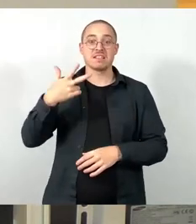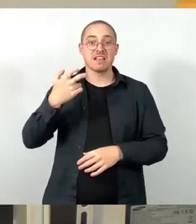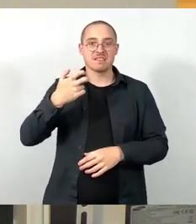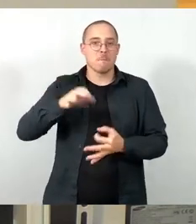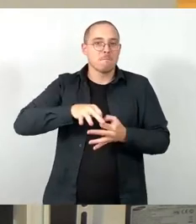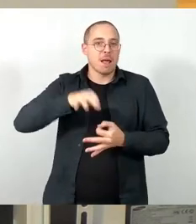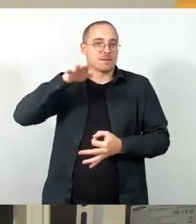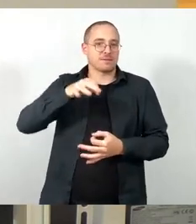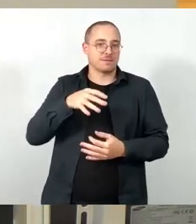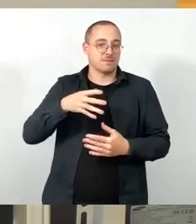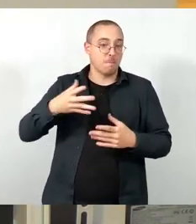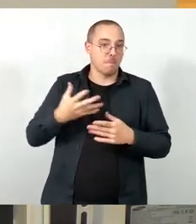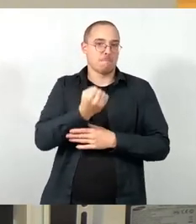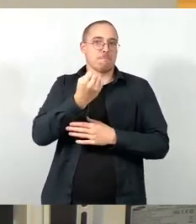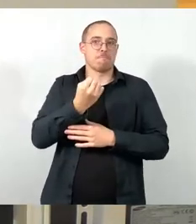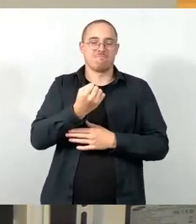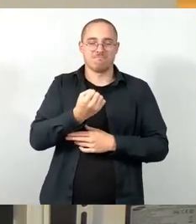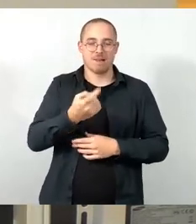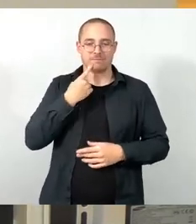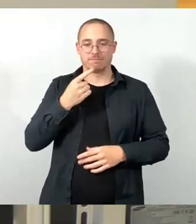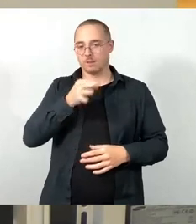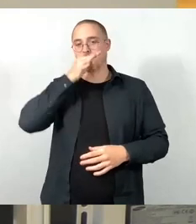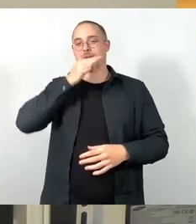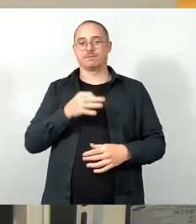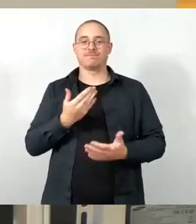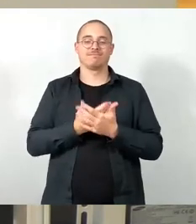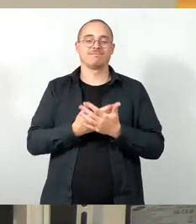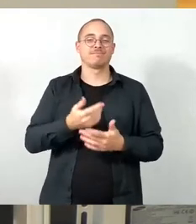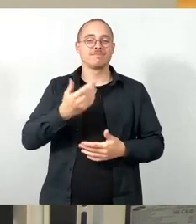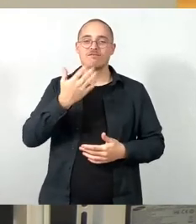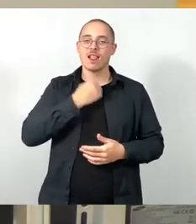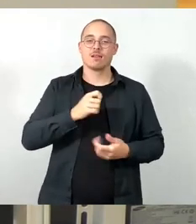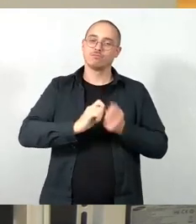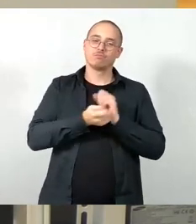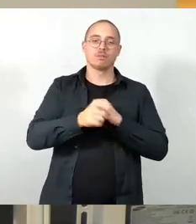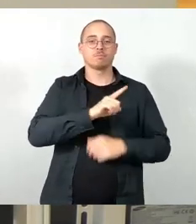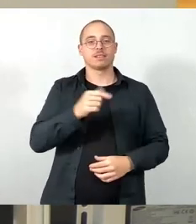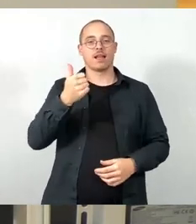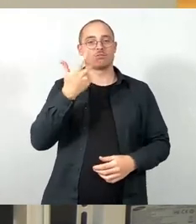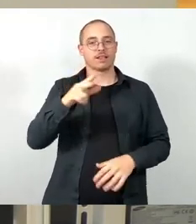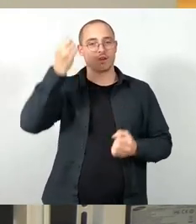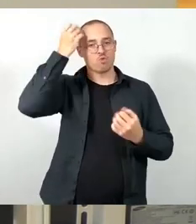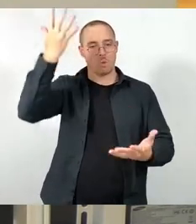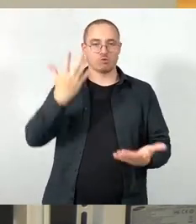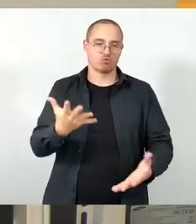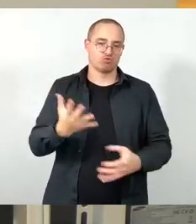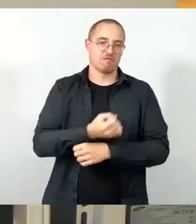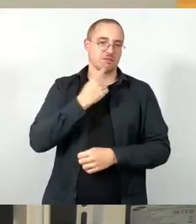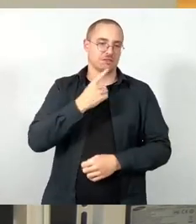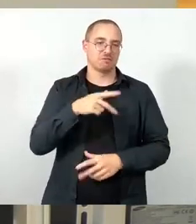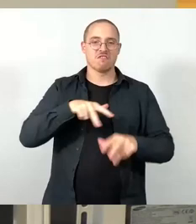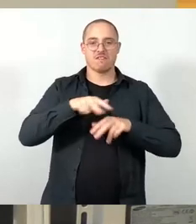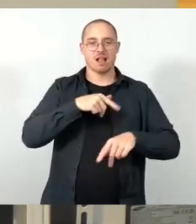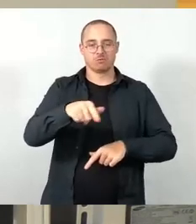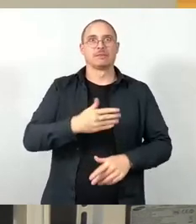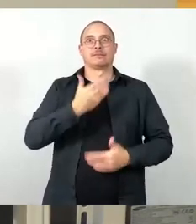würde ich das gerne bis zum 31. Juli ändern wollen. Ich glaube, das ist auch im Sinne der Verwaltung. Ansonsten bitte ich freundlich um Ihre Zustimmung.